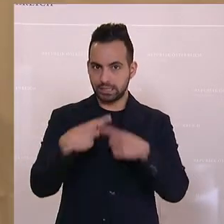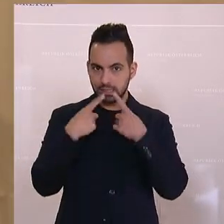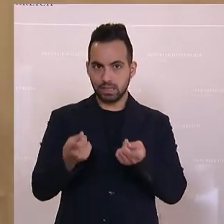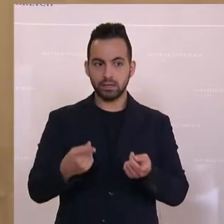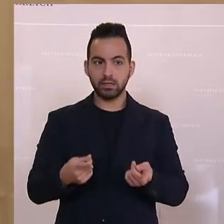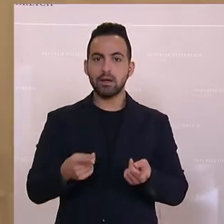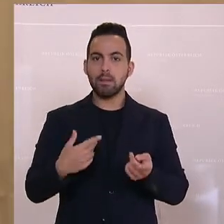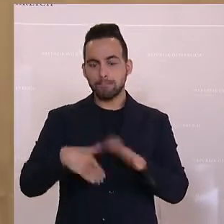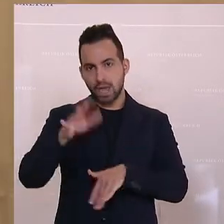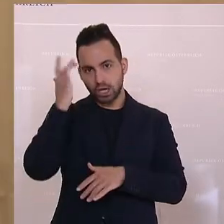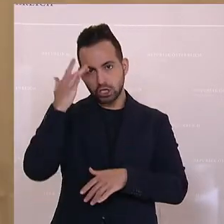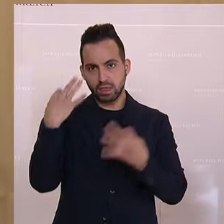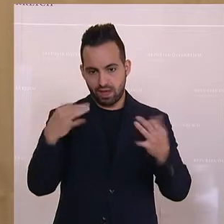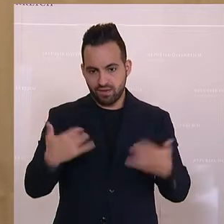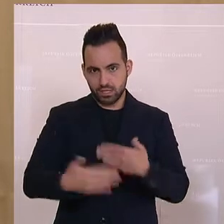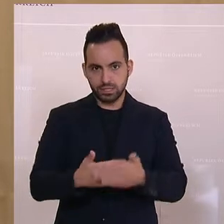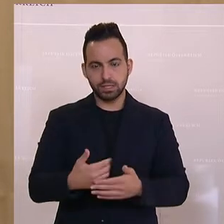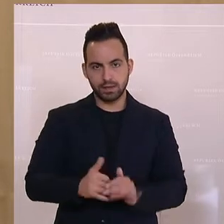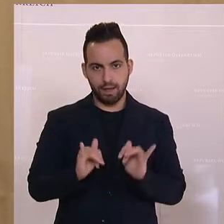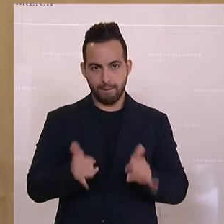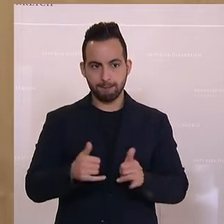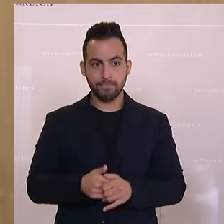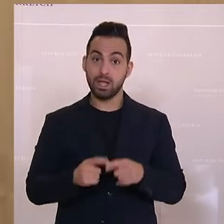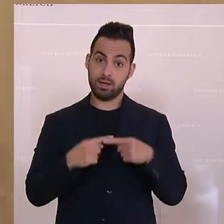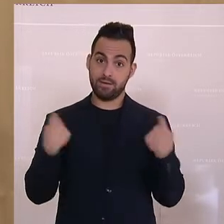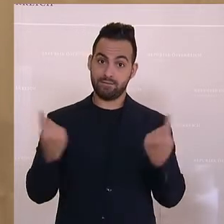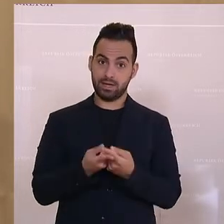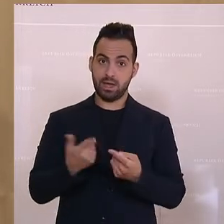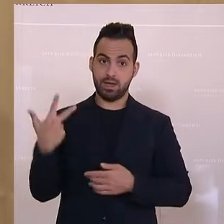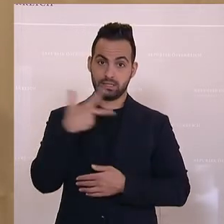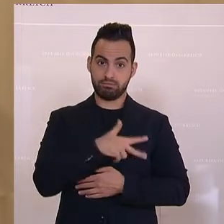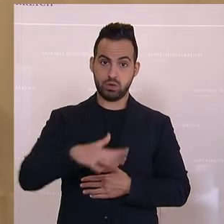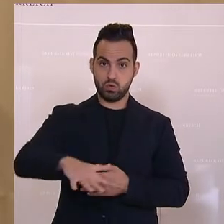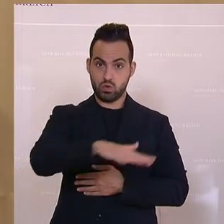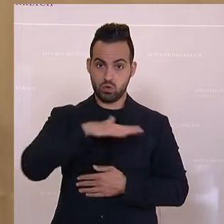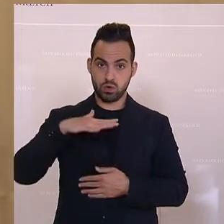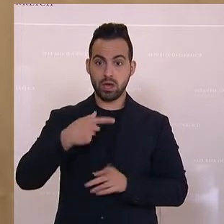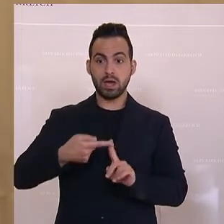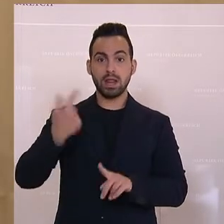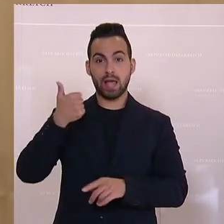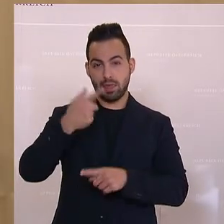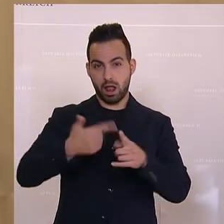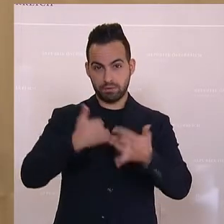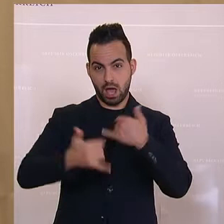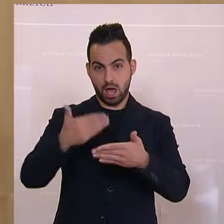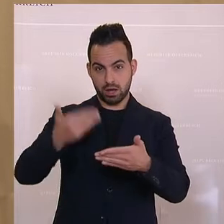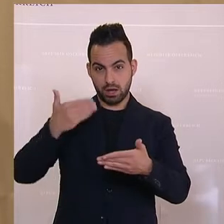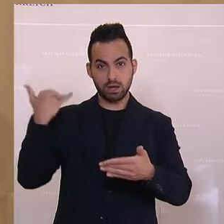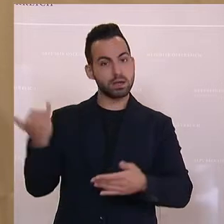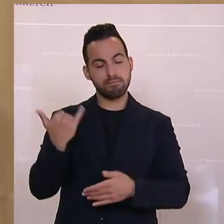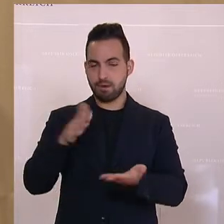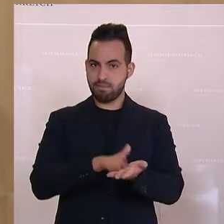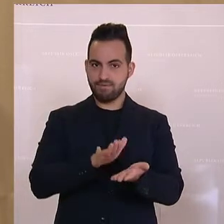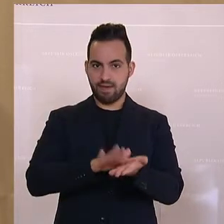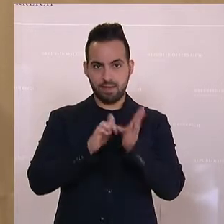dürfte ja ein bisschen gescheiter werden. Wir haben seitens von der SPÖ in den letzten eineinhalb Jahren immer bewiesen,